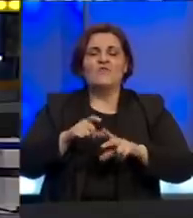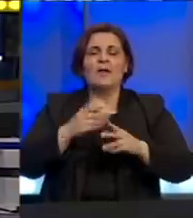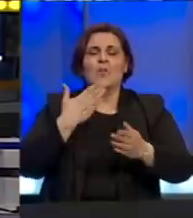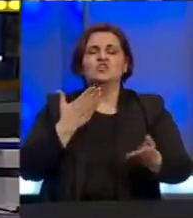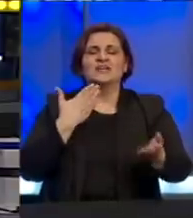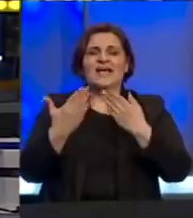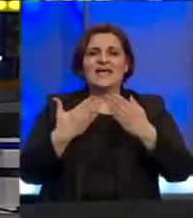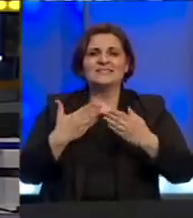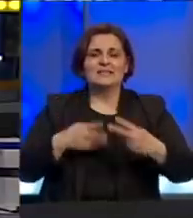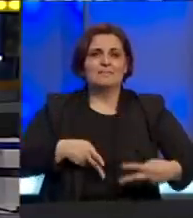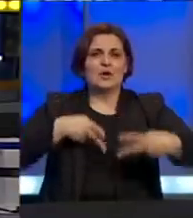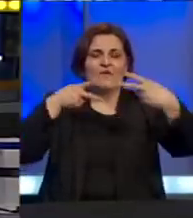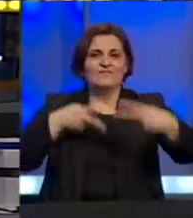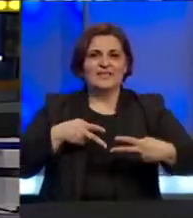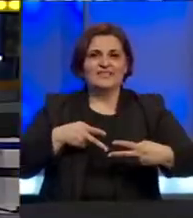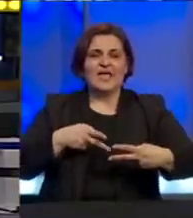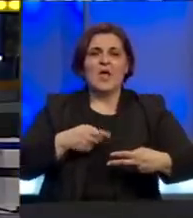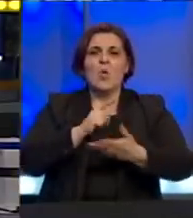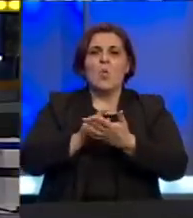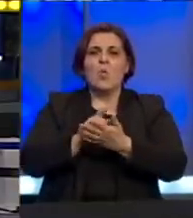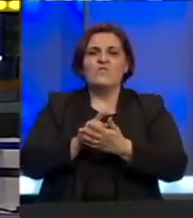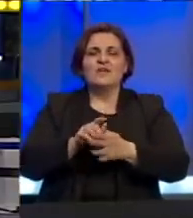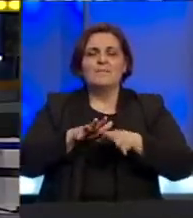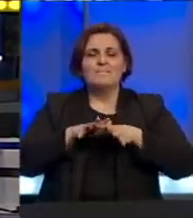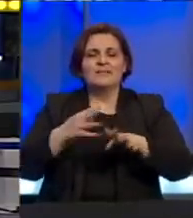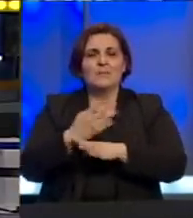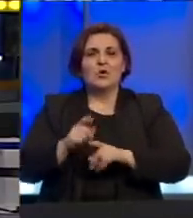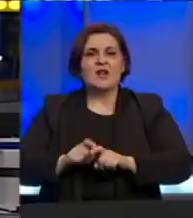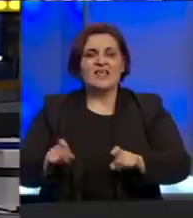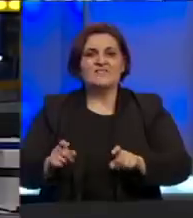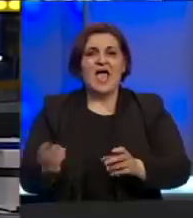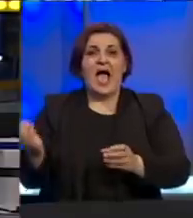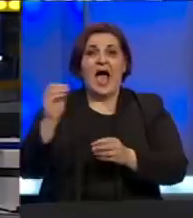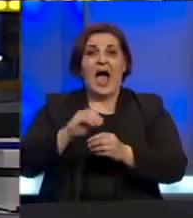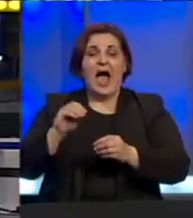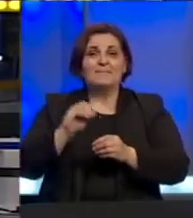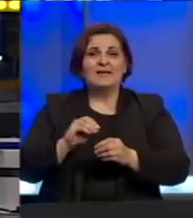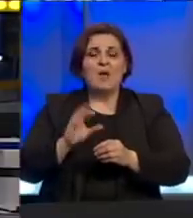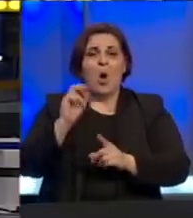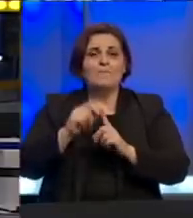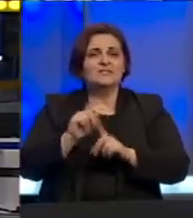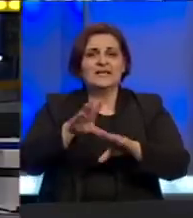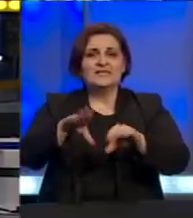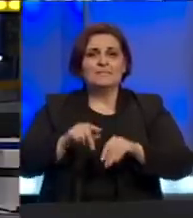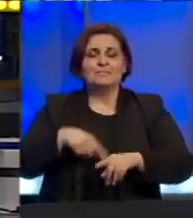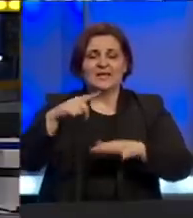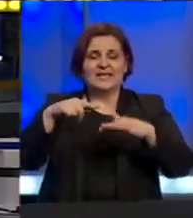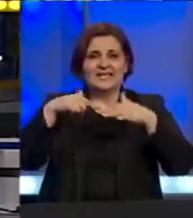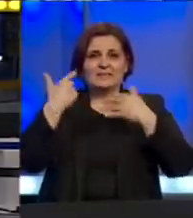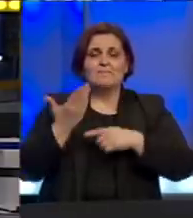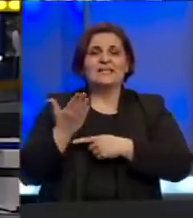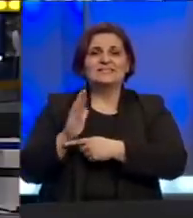zasjeda online u vrijeme pandemije koronavirusa. Amantmani oporbe nisu prihvaćeni. Narednog tjedna pred